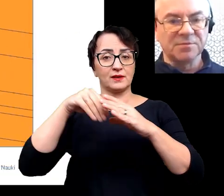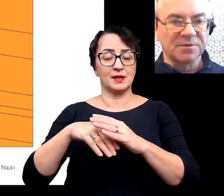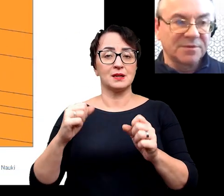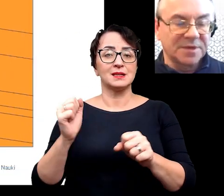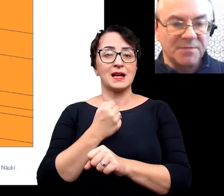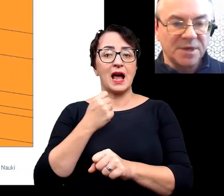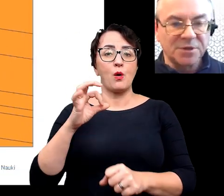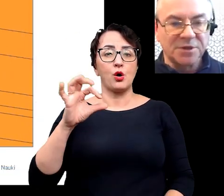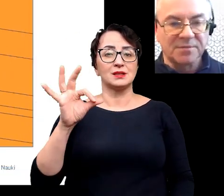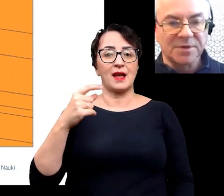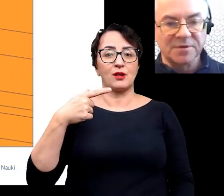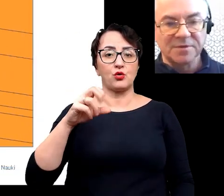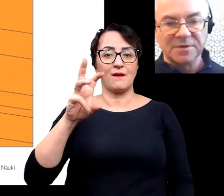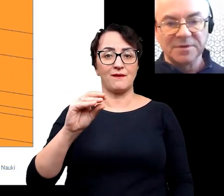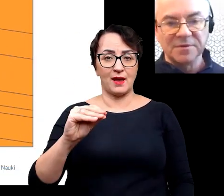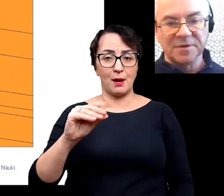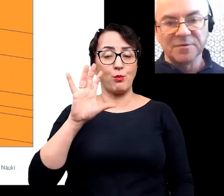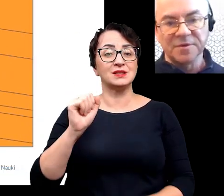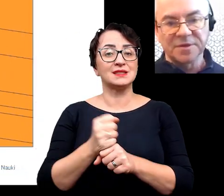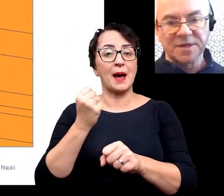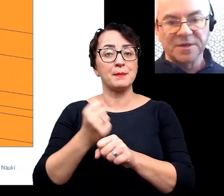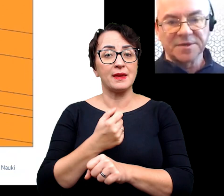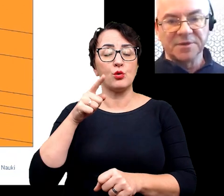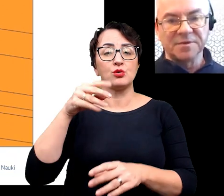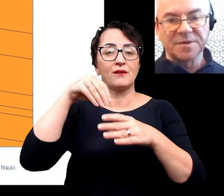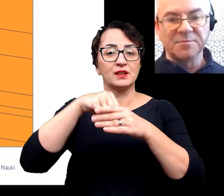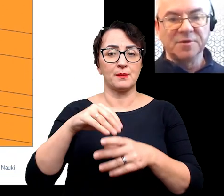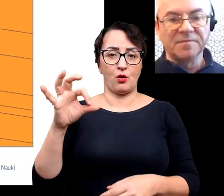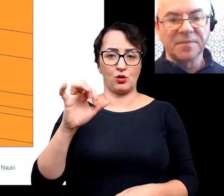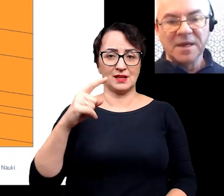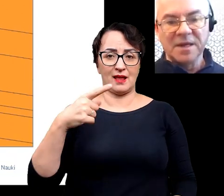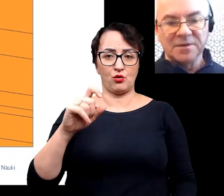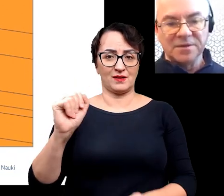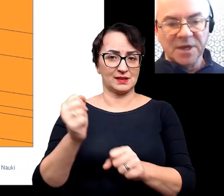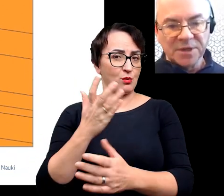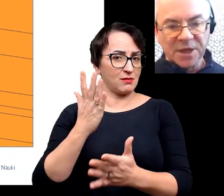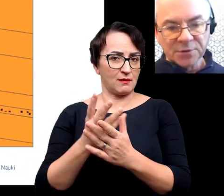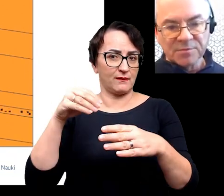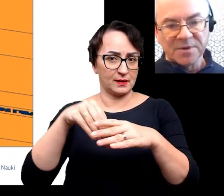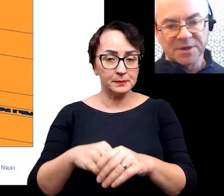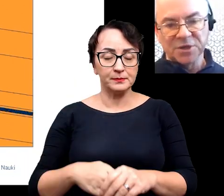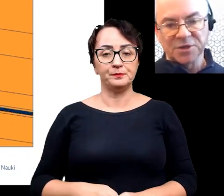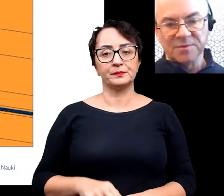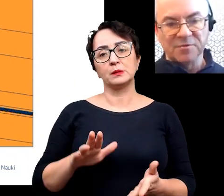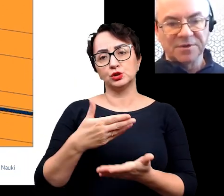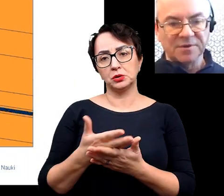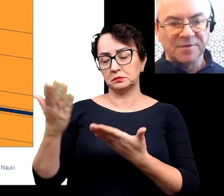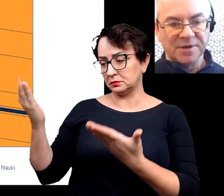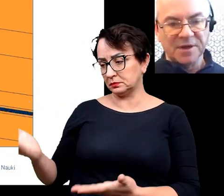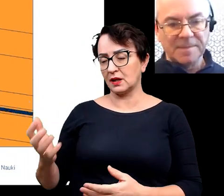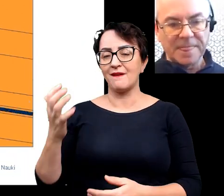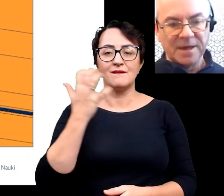osadowych oczywiście, bo skamieniałości tam tylko głównie z tych skał osadowych występują. Dajmy na to, tu mamy jakiś